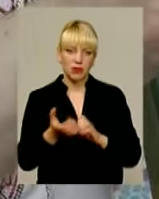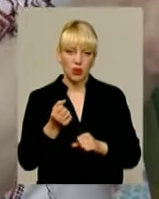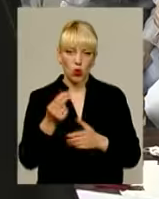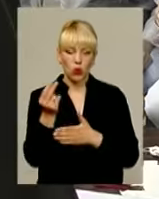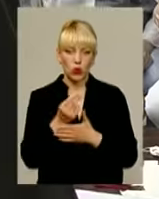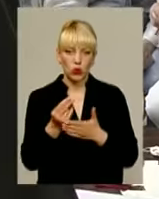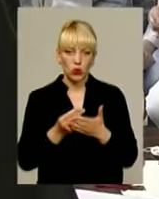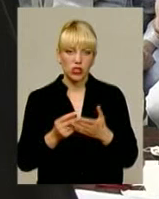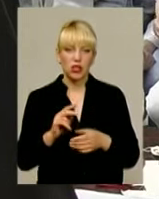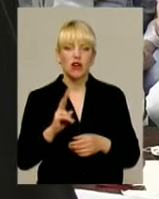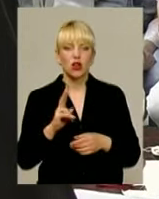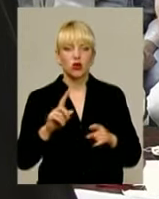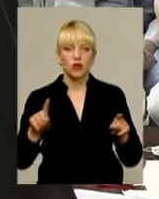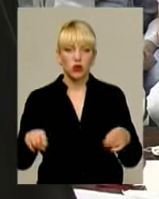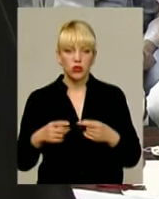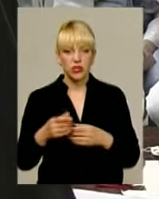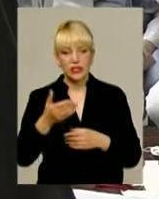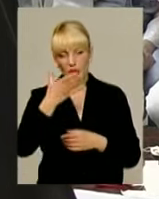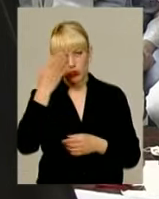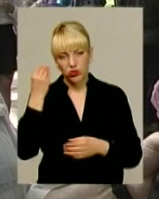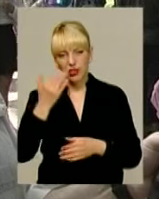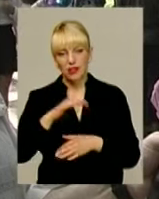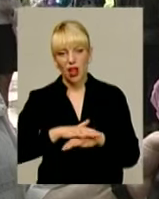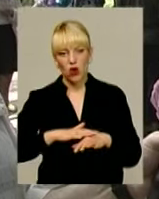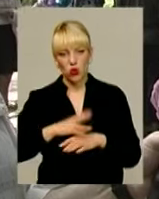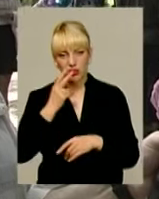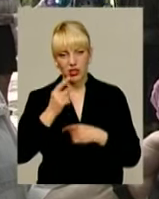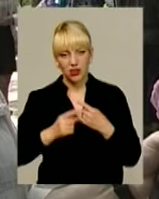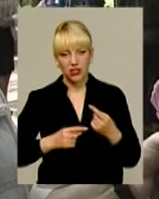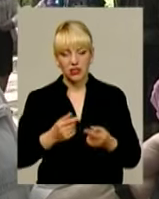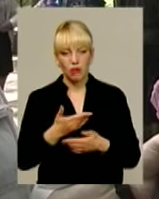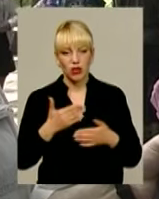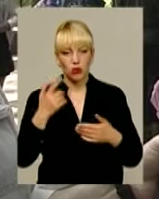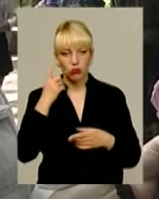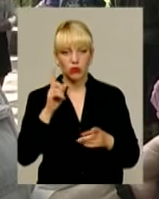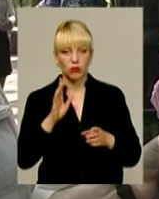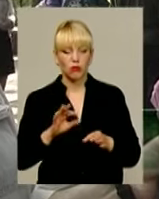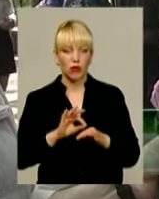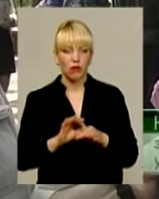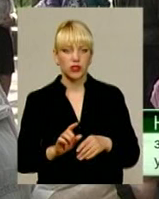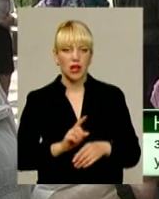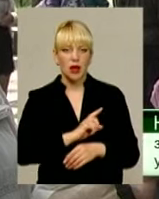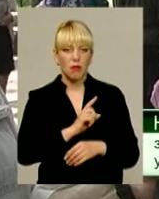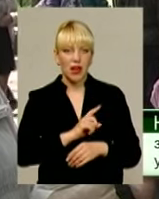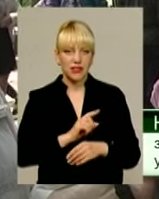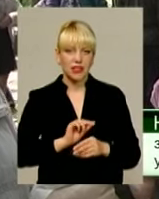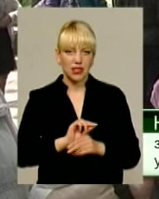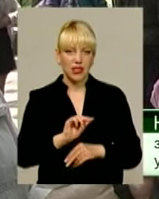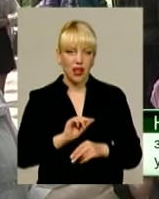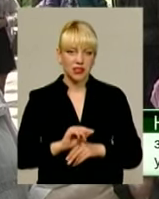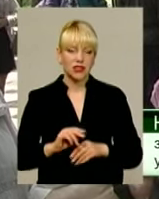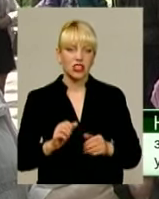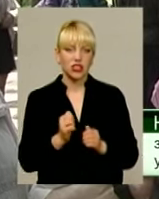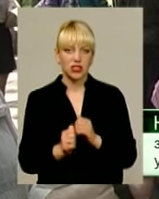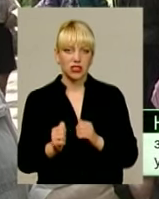які відроджують призабуті народні традиції. Ми думаємо, будемо проводити такі майстер-класи, чим чаще, для